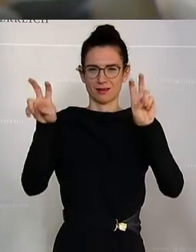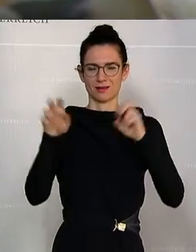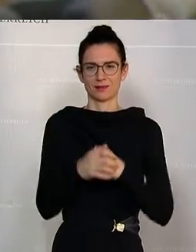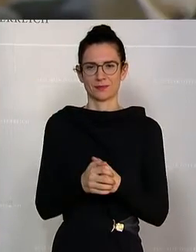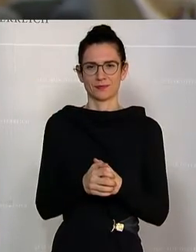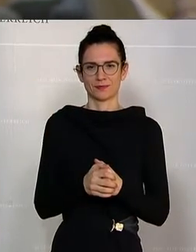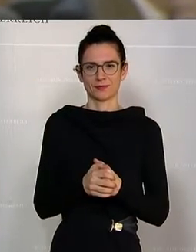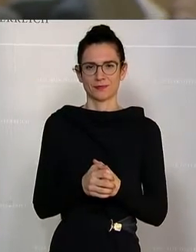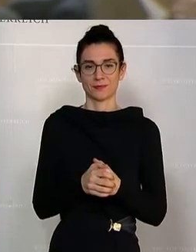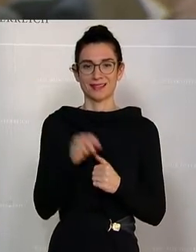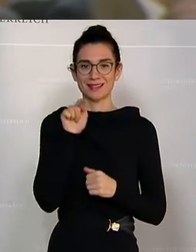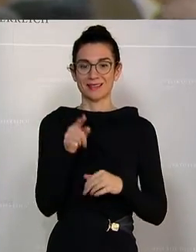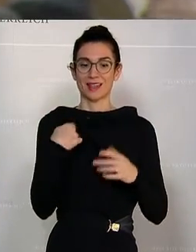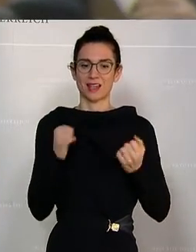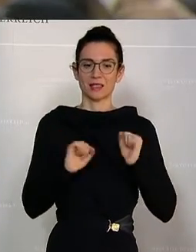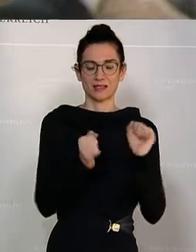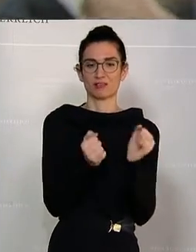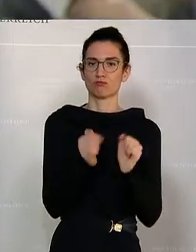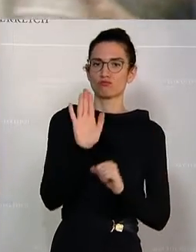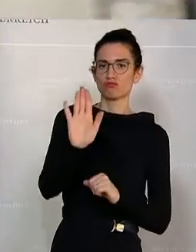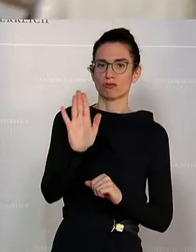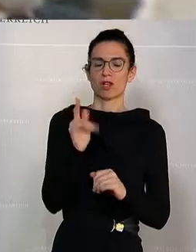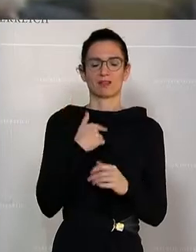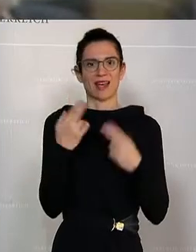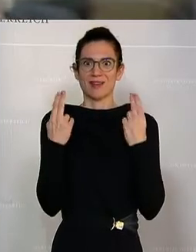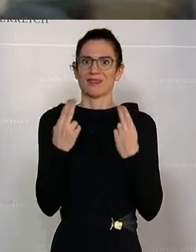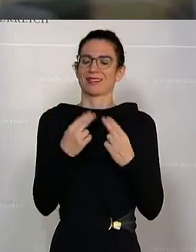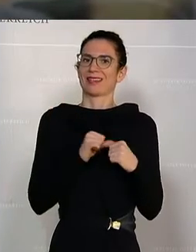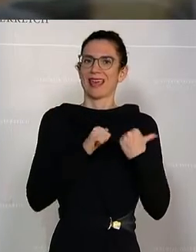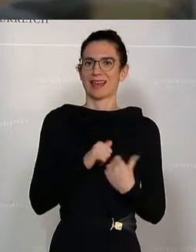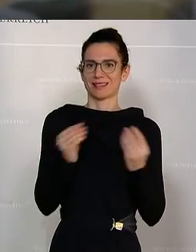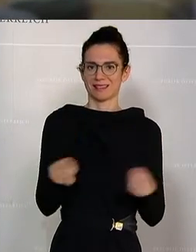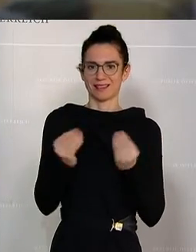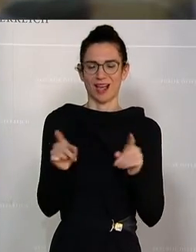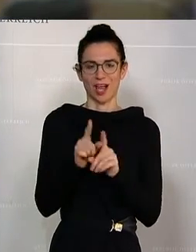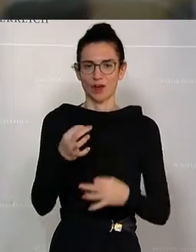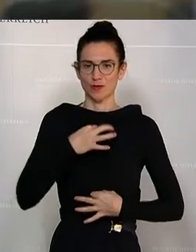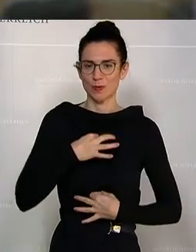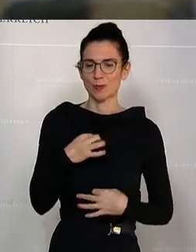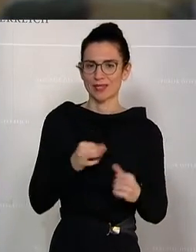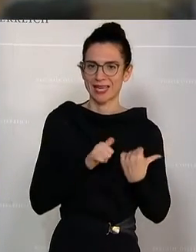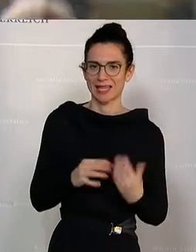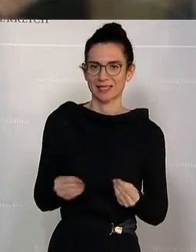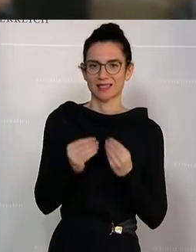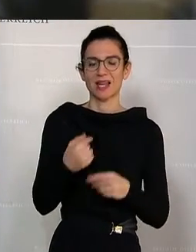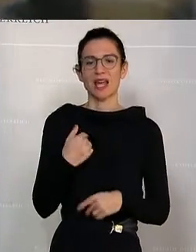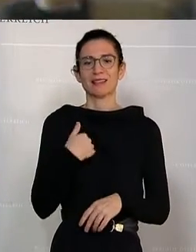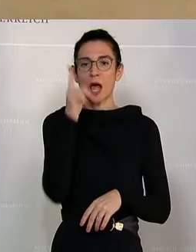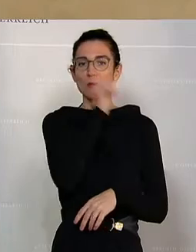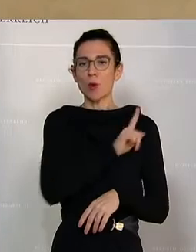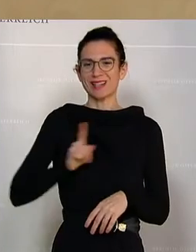Initiative für Sie ebenso ein Herzensanliegen ist wie für mich, weil ich glaube, es ist wichtig, dass Polizistinnen und